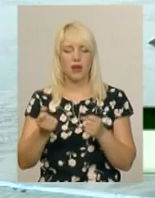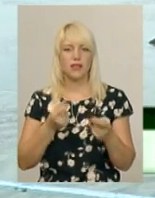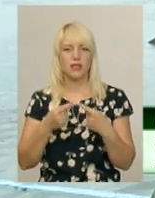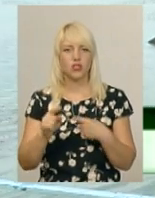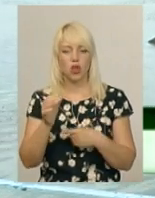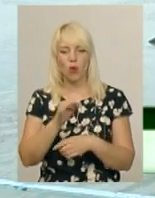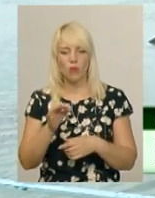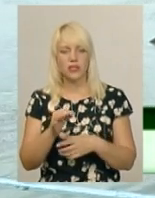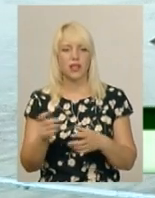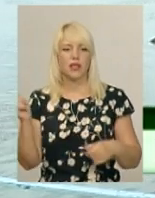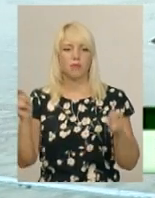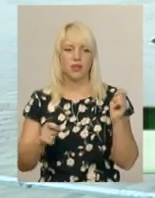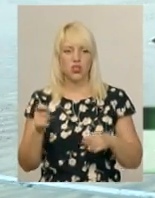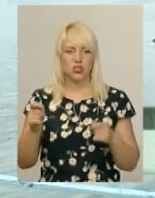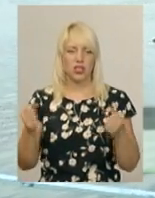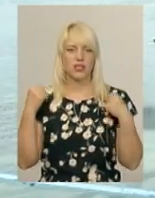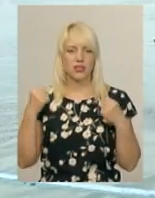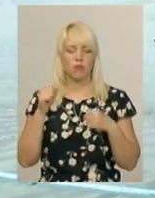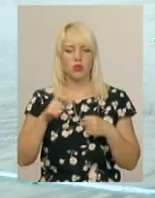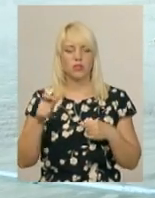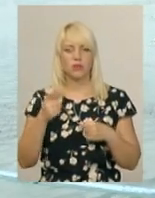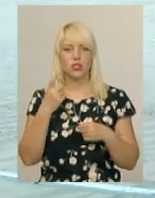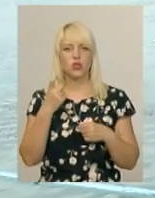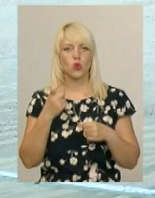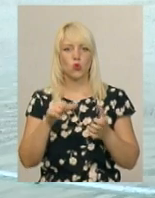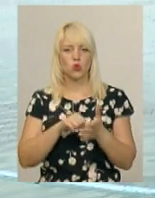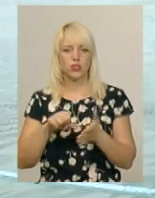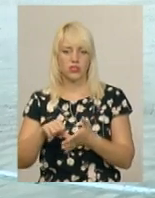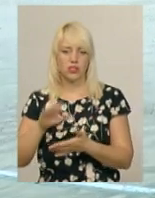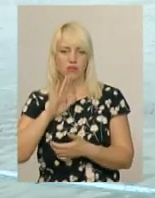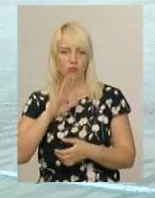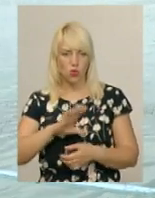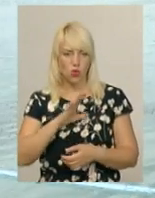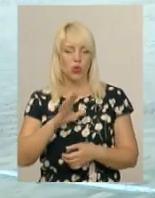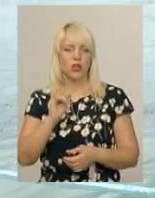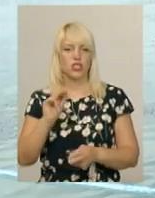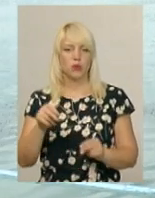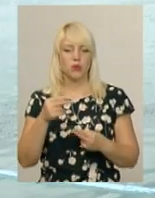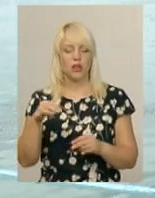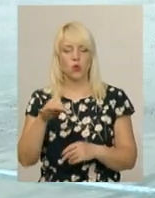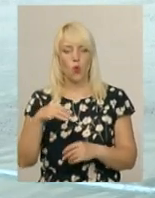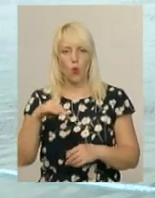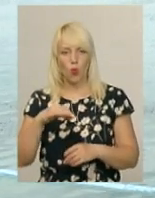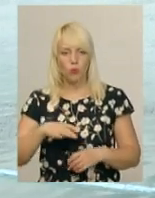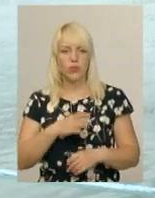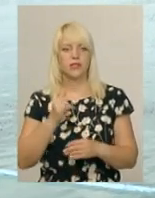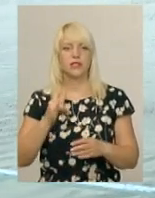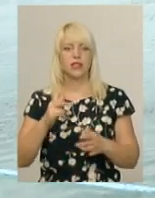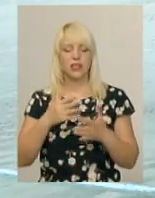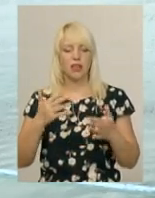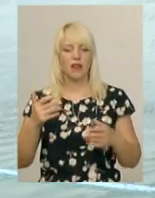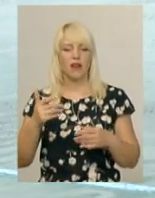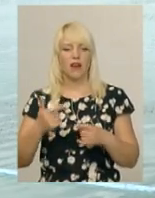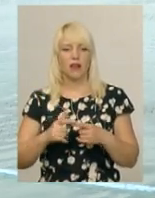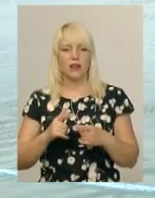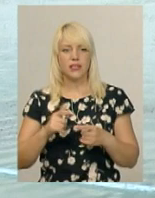спортсмени, більше ста учасників було в нас тут. Потім чемпіонат області, різноманітні змагання по